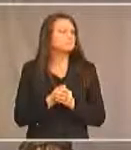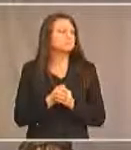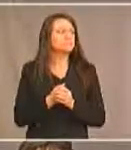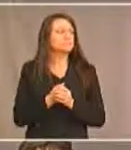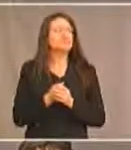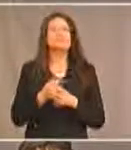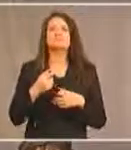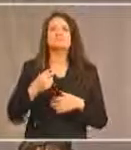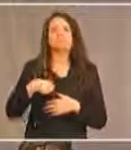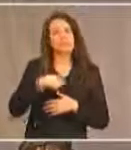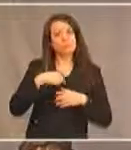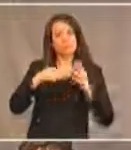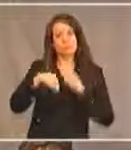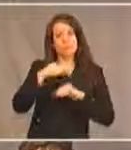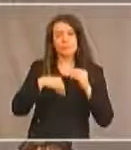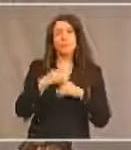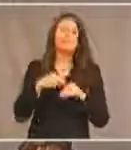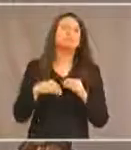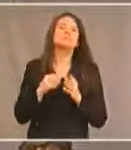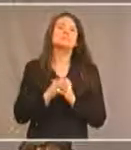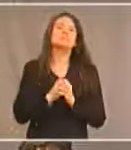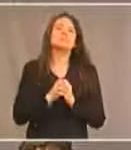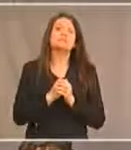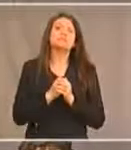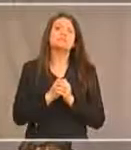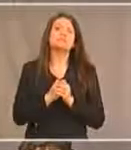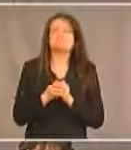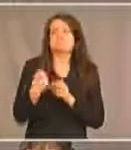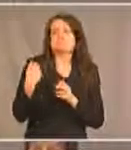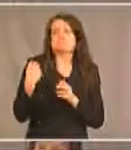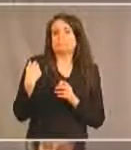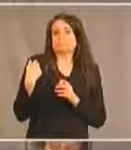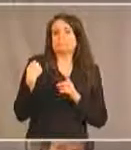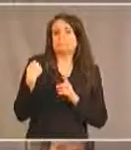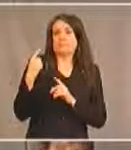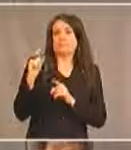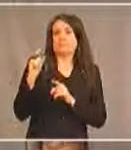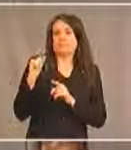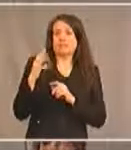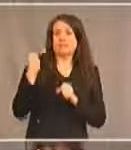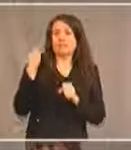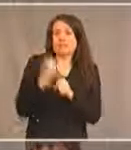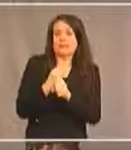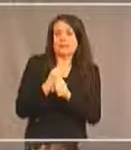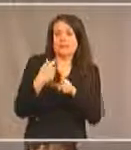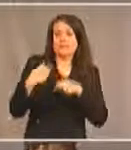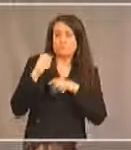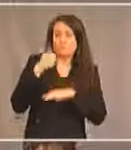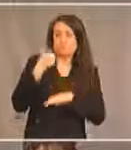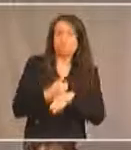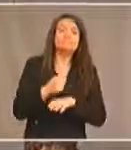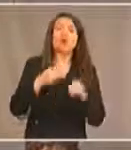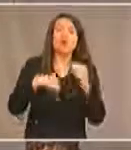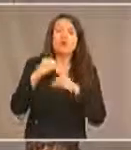Notre organisme a fêté ses 25 ans d'activité l'an dernier. s'agit d'un